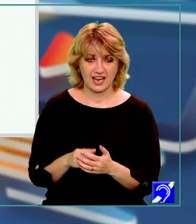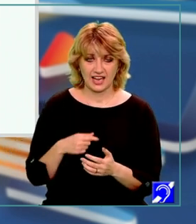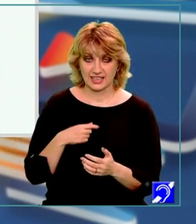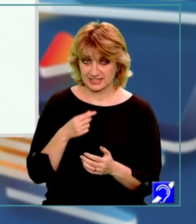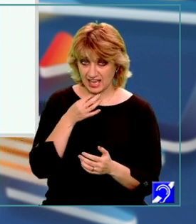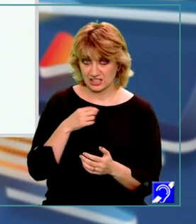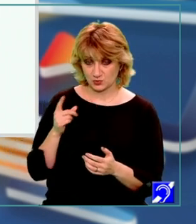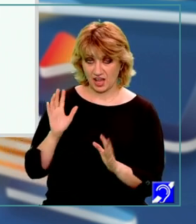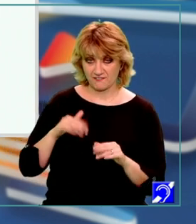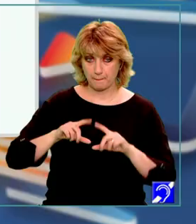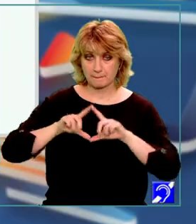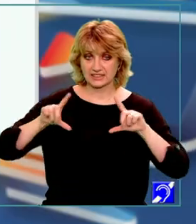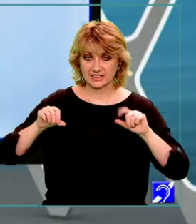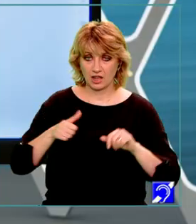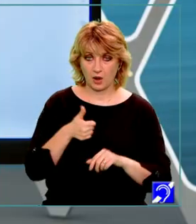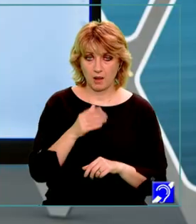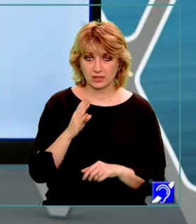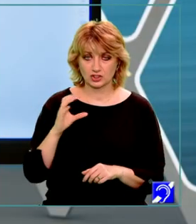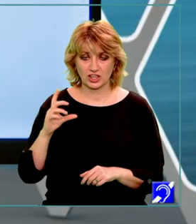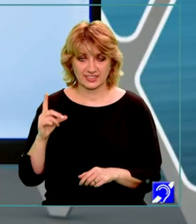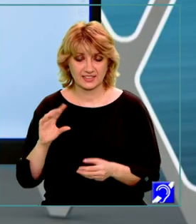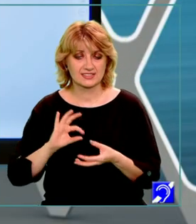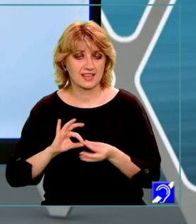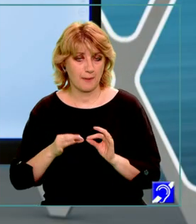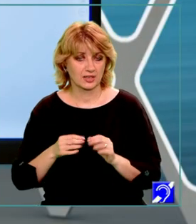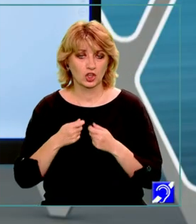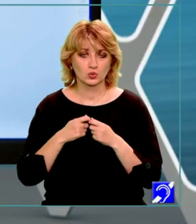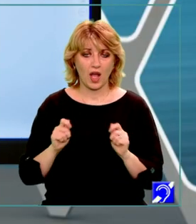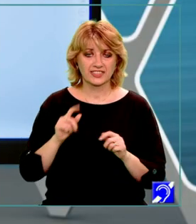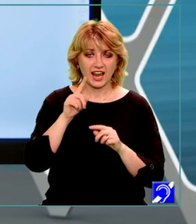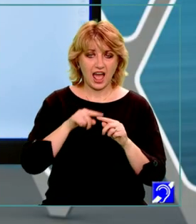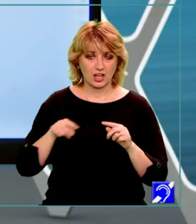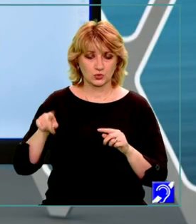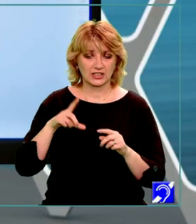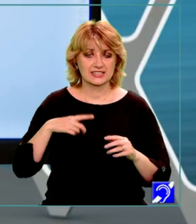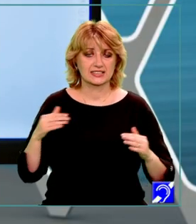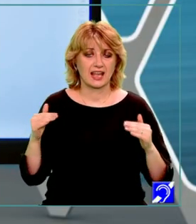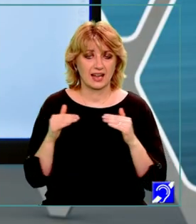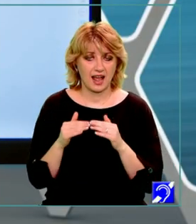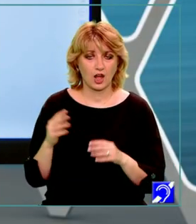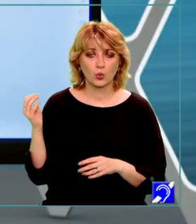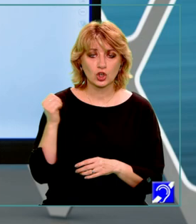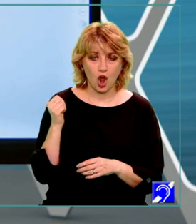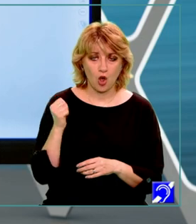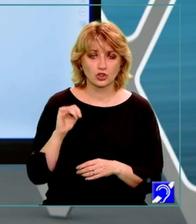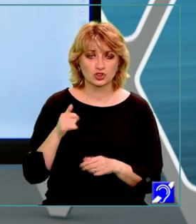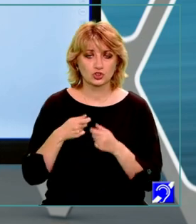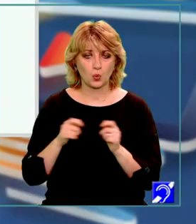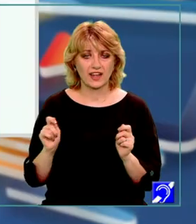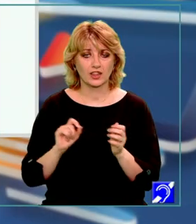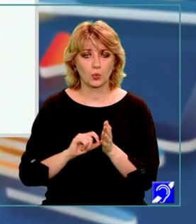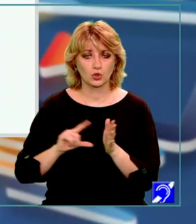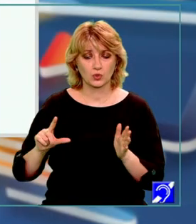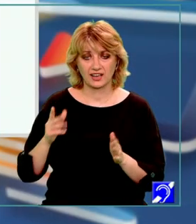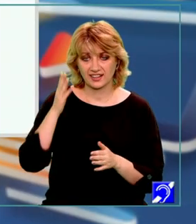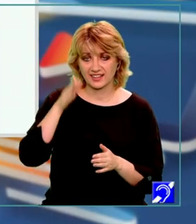spus că avem pătratul ABCD. Asta înseamnă că toate laturile lui sunt egale cu 9 și toate unghiurile drepte.